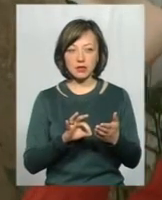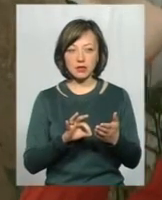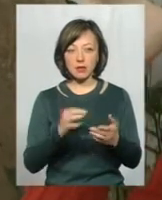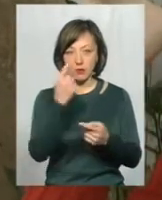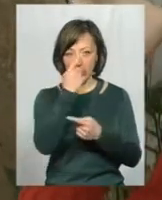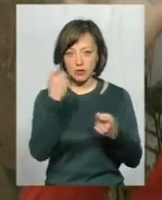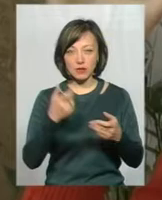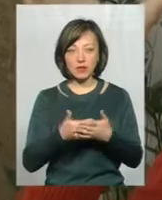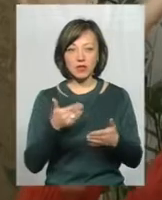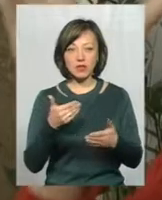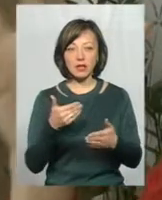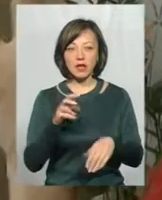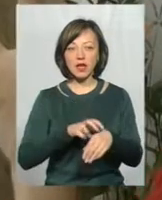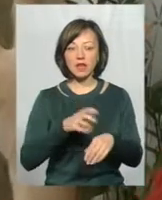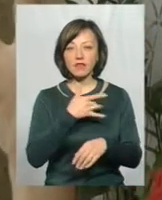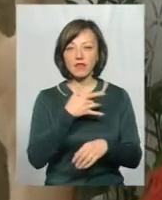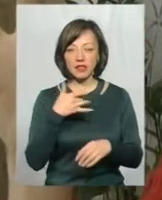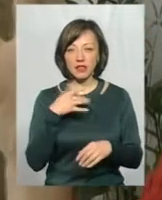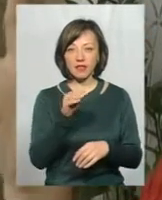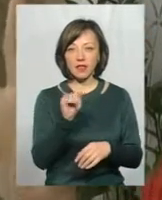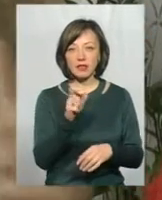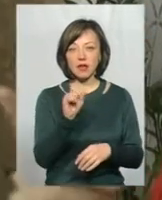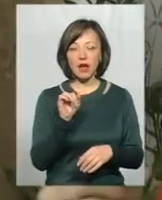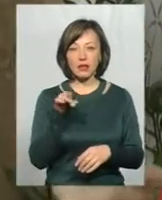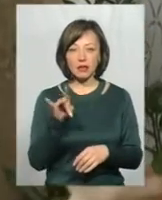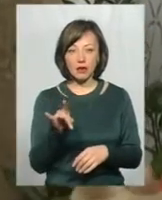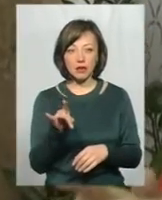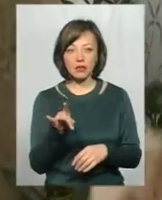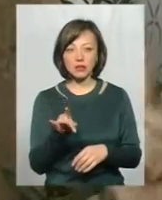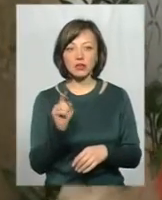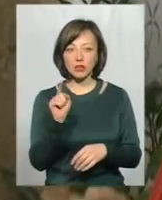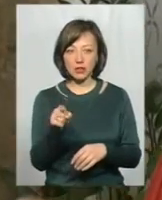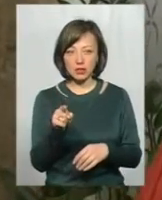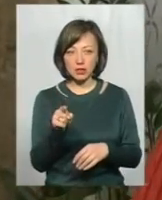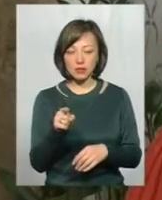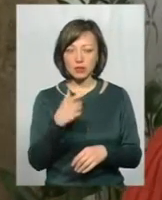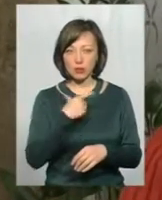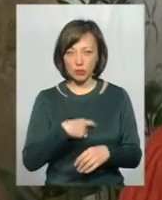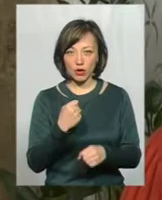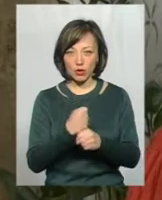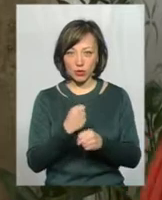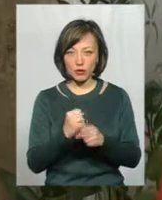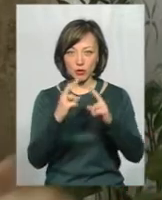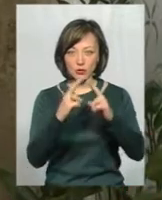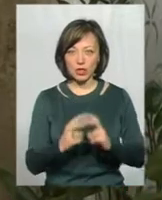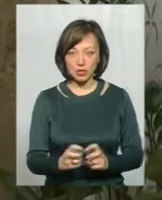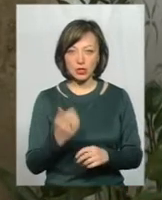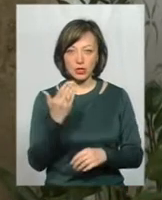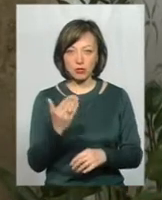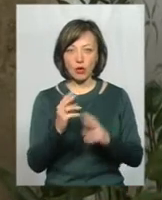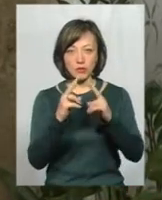попередження від фтизіатрів і інфекціоністів. Ага, ти ж собі робиш обстеження, ти ж